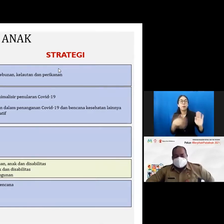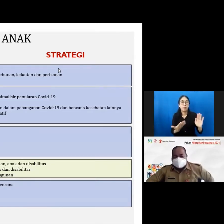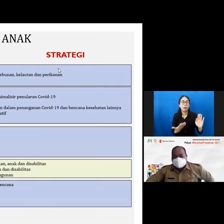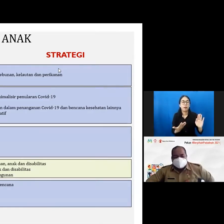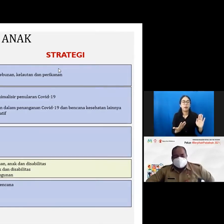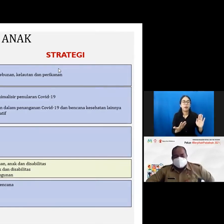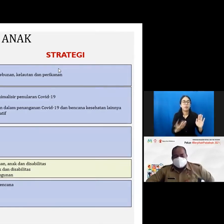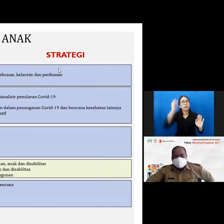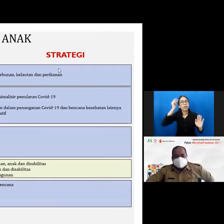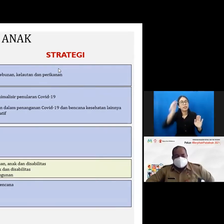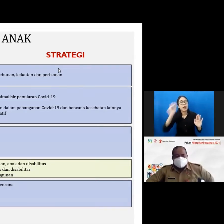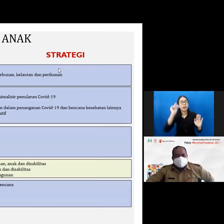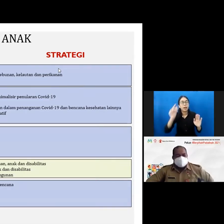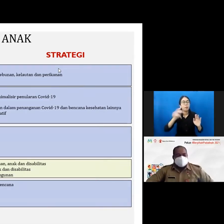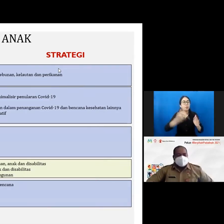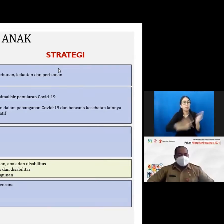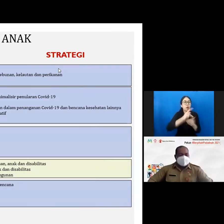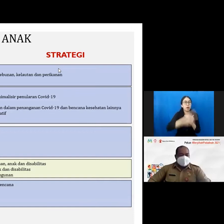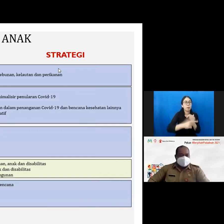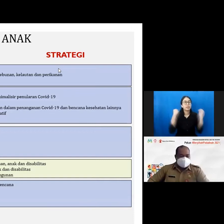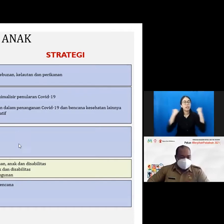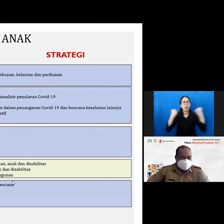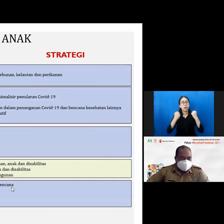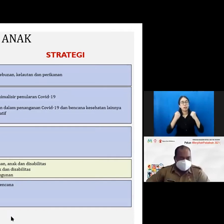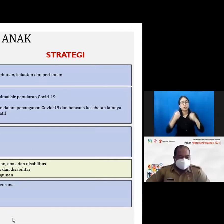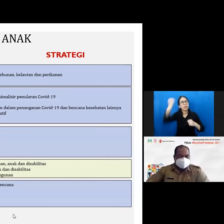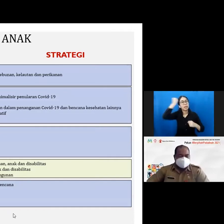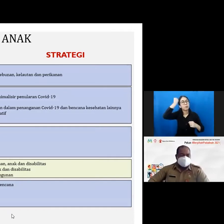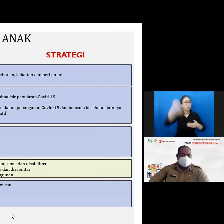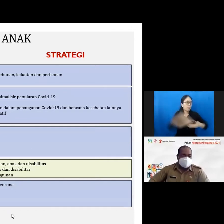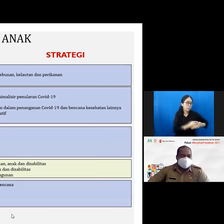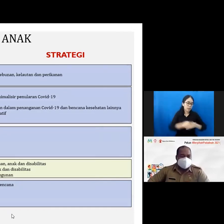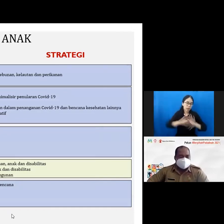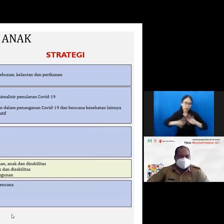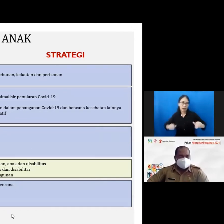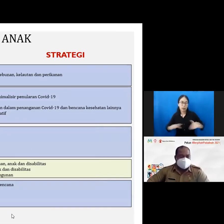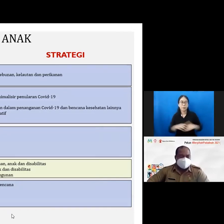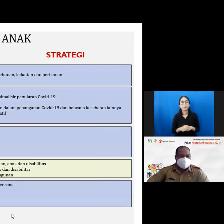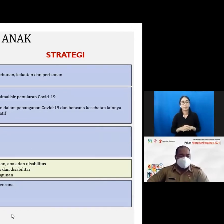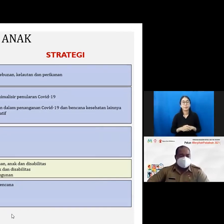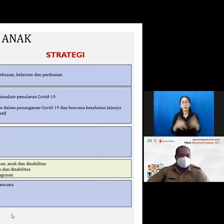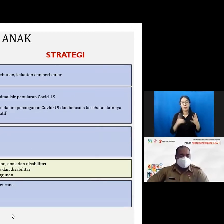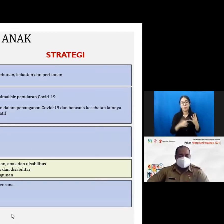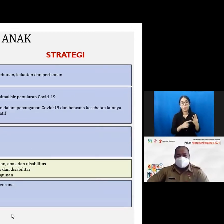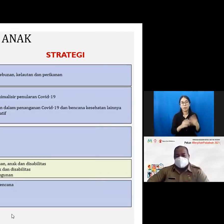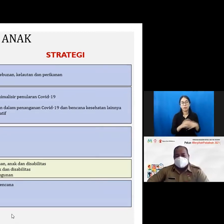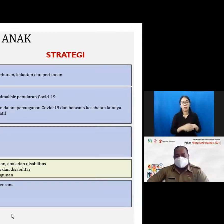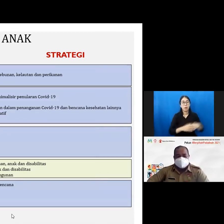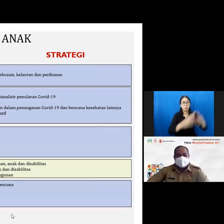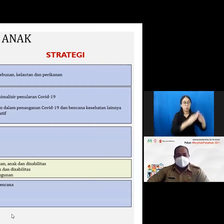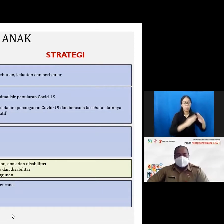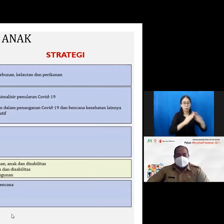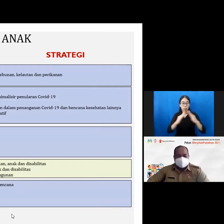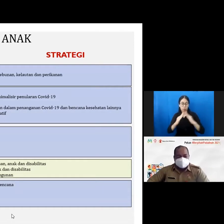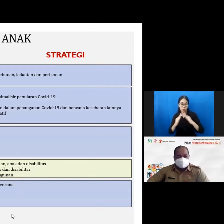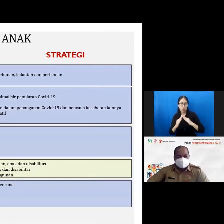kesehatan ibu baik dan anak sasaran yang keempat adalah meningkatnya perumahan dan permukiman layak